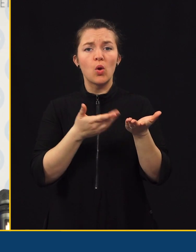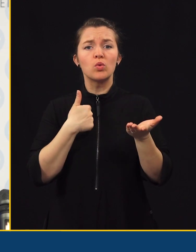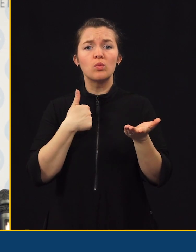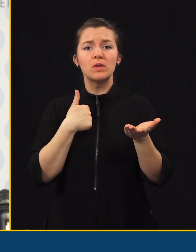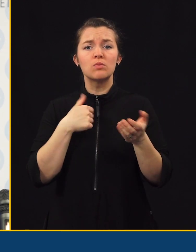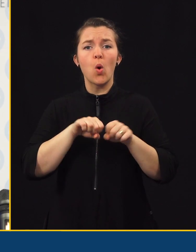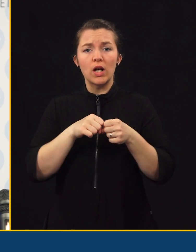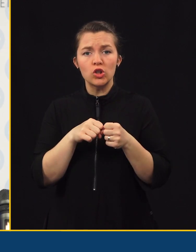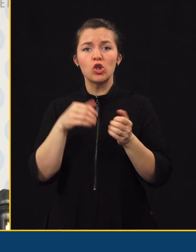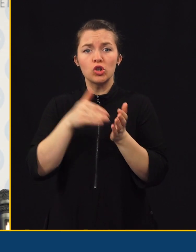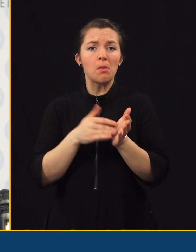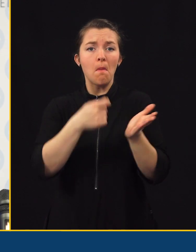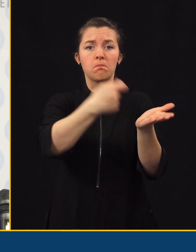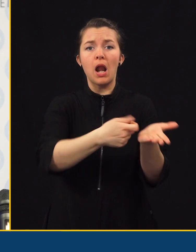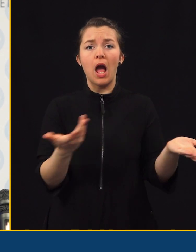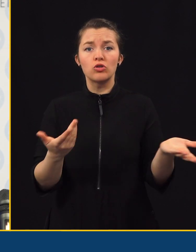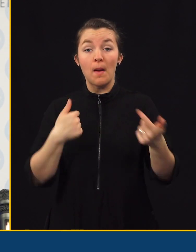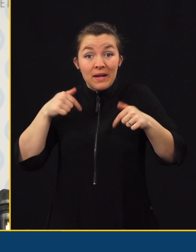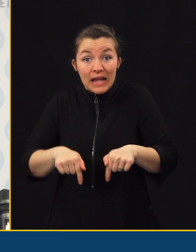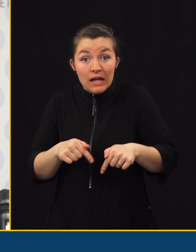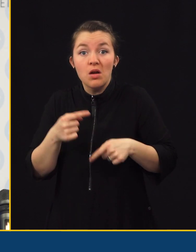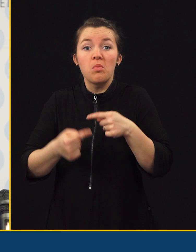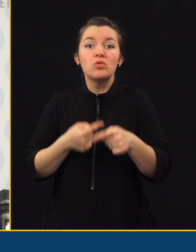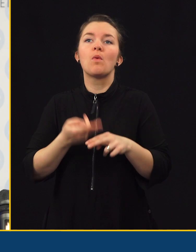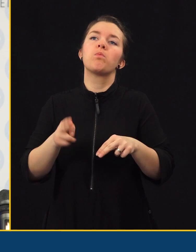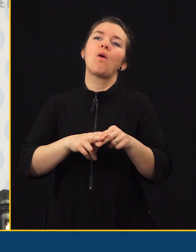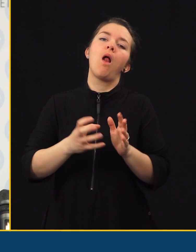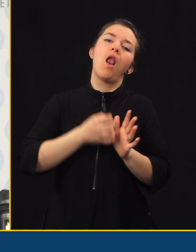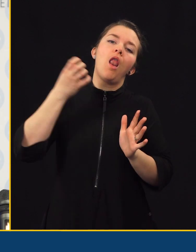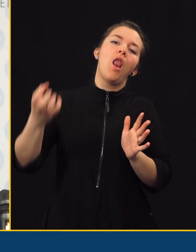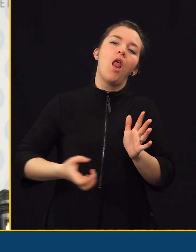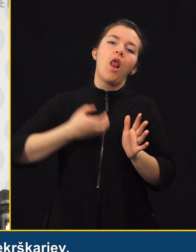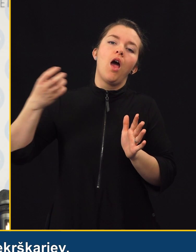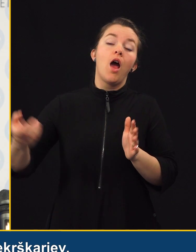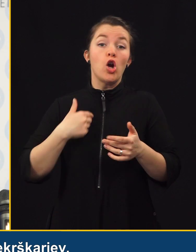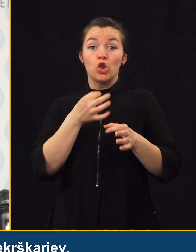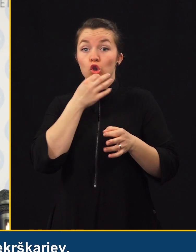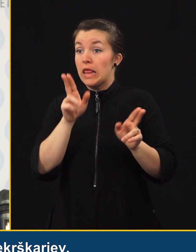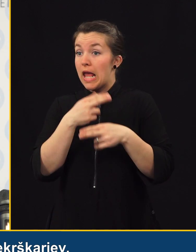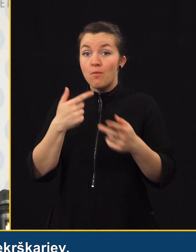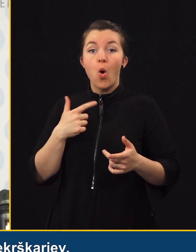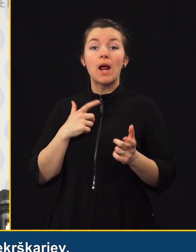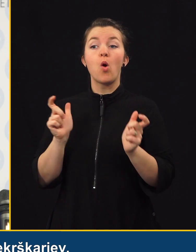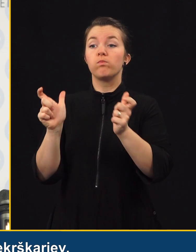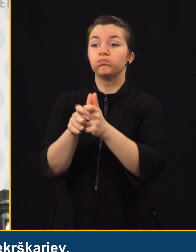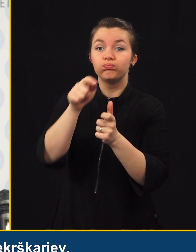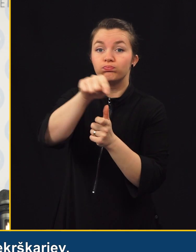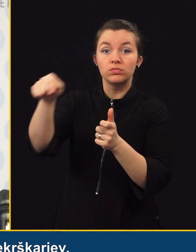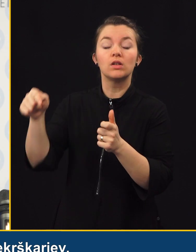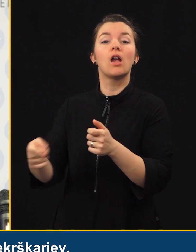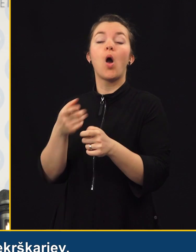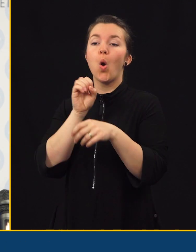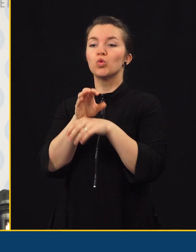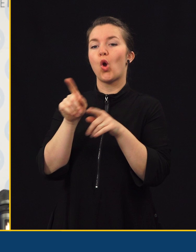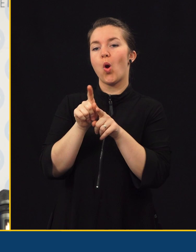je, da smo kršili in da je treba plačati. Pri nas so pa postopki precej oteženi. In če ne moremo obdelati prekrškarjov, se pravi, učinek nadzora